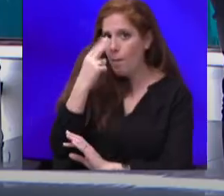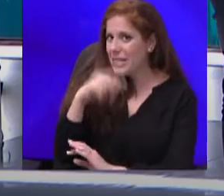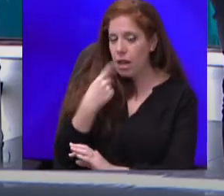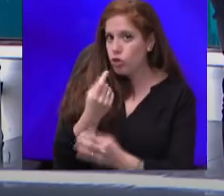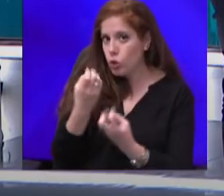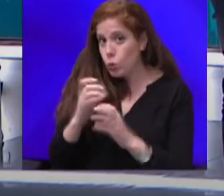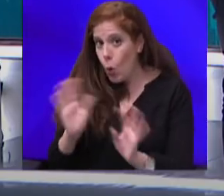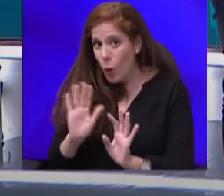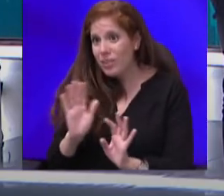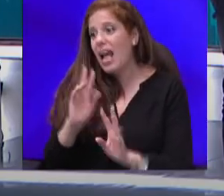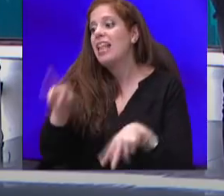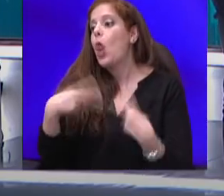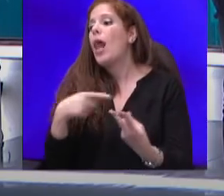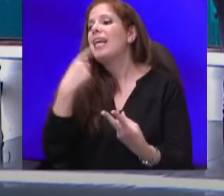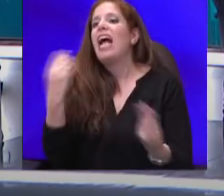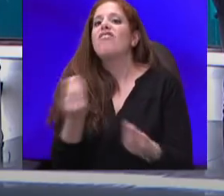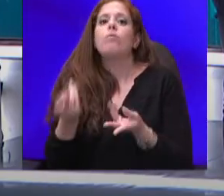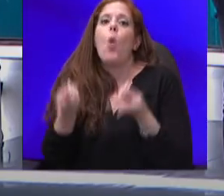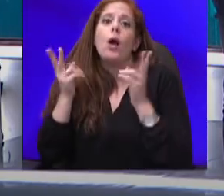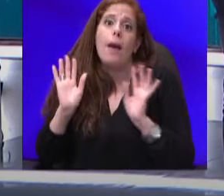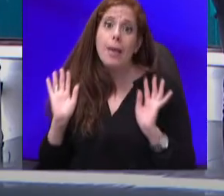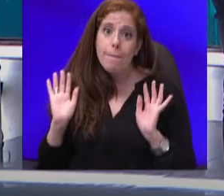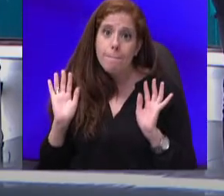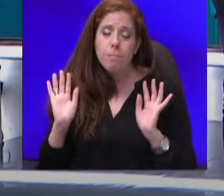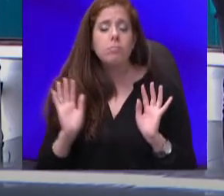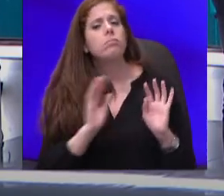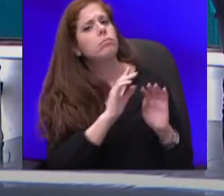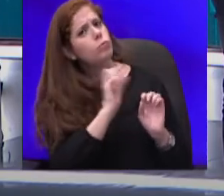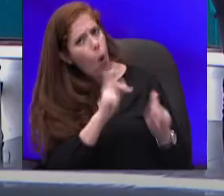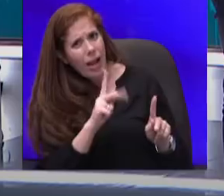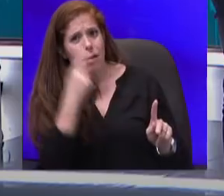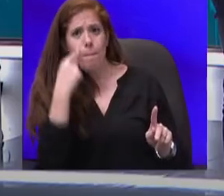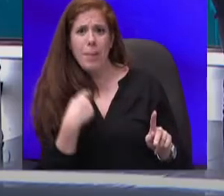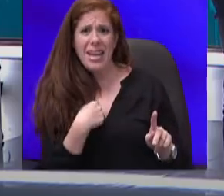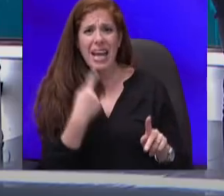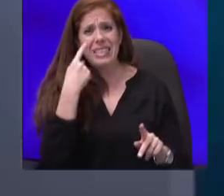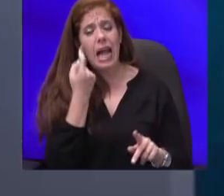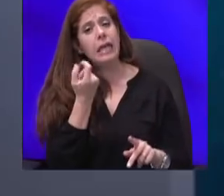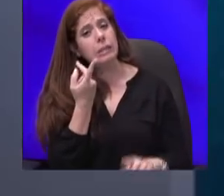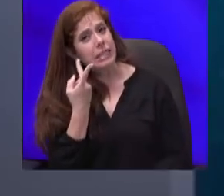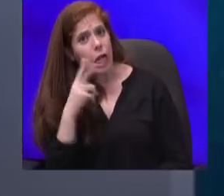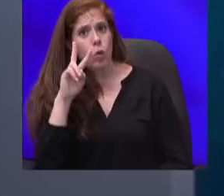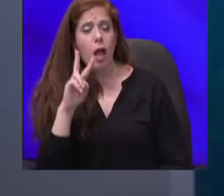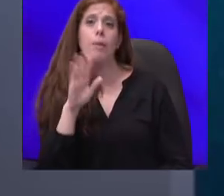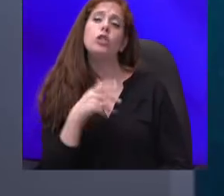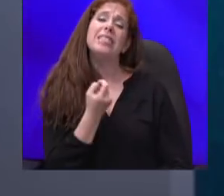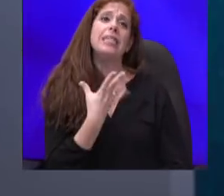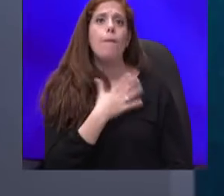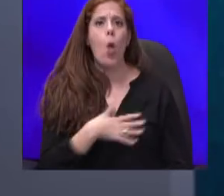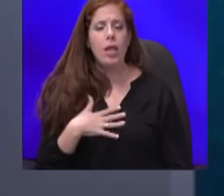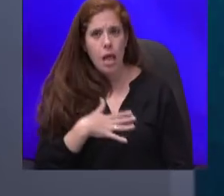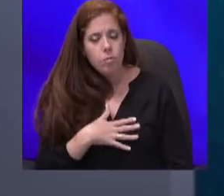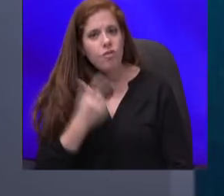קיימים. 100%. בעיניי זה נראה כמו קצת יותר מאירוע לא נעים, ואני מניח שעכשיו בחברה חוששים מההשלכות העתידיות,